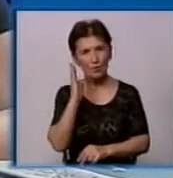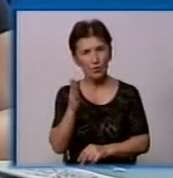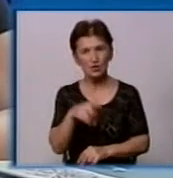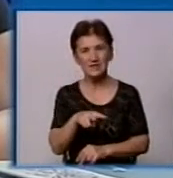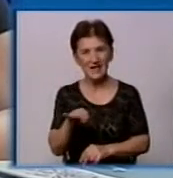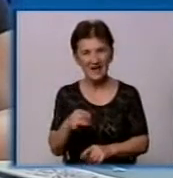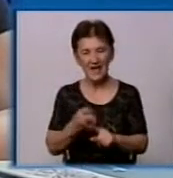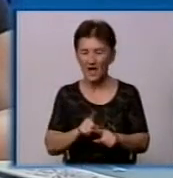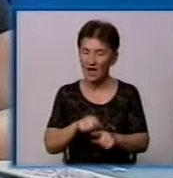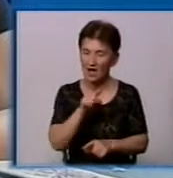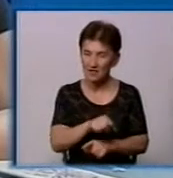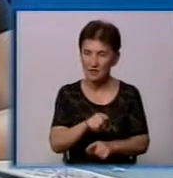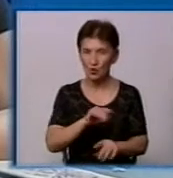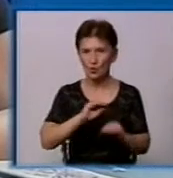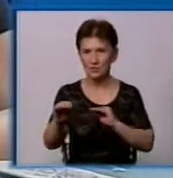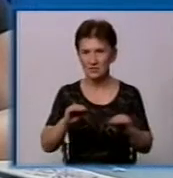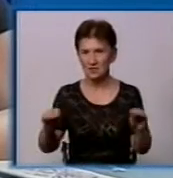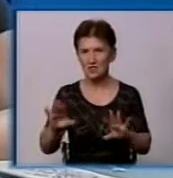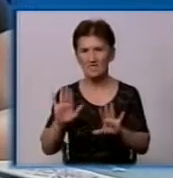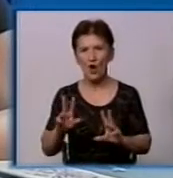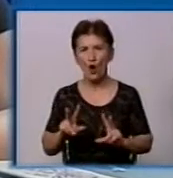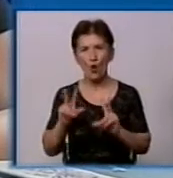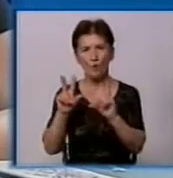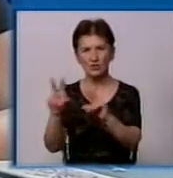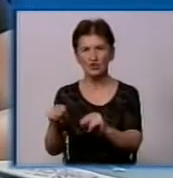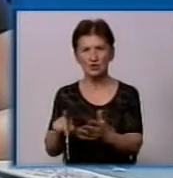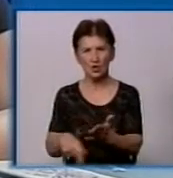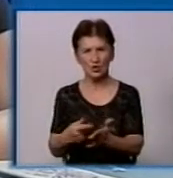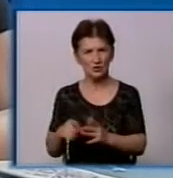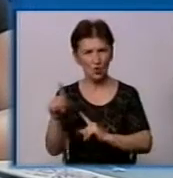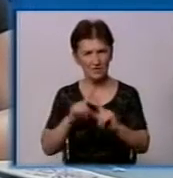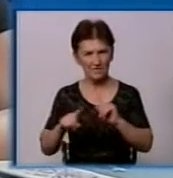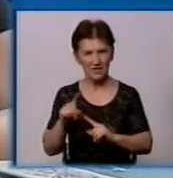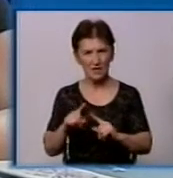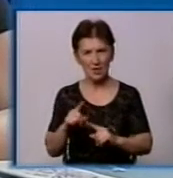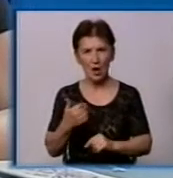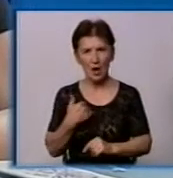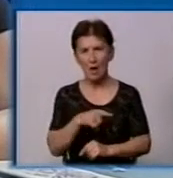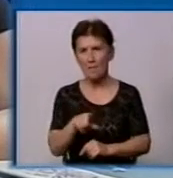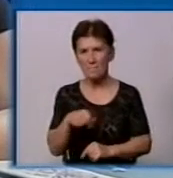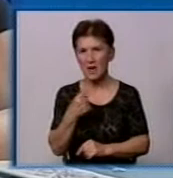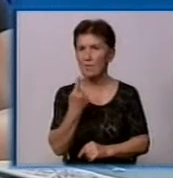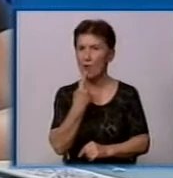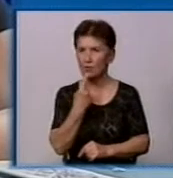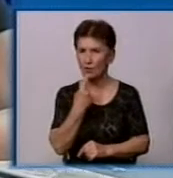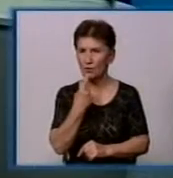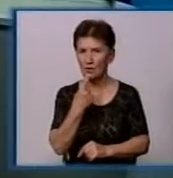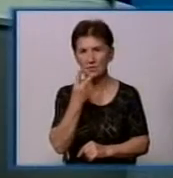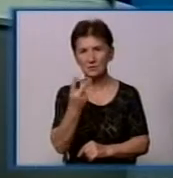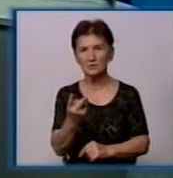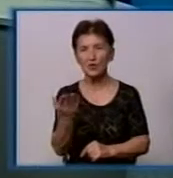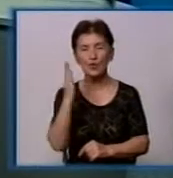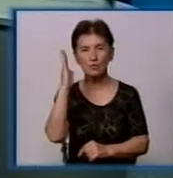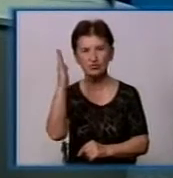встановлюватися в рамках обіцяня міського совету. Тобто, ми спробуємо, спробуємо, який буде результат.